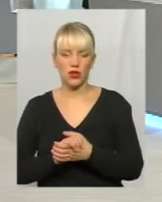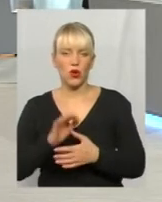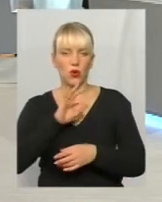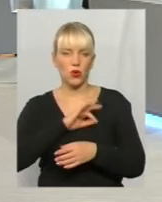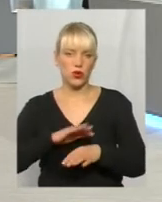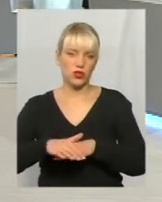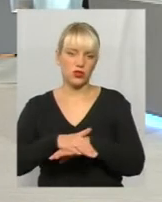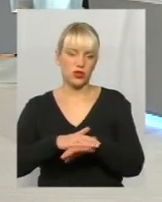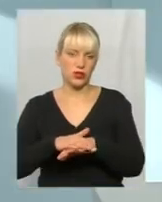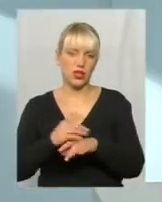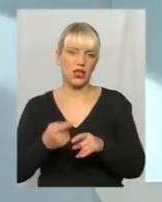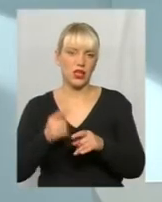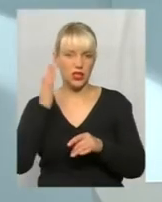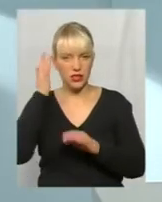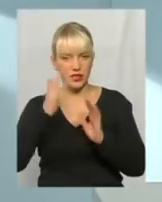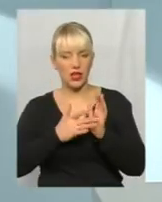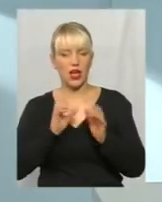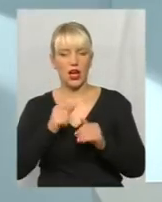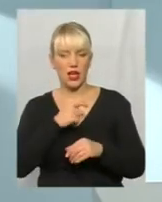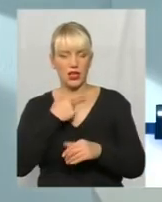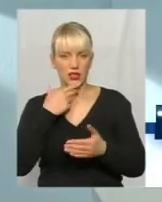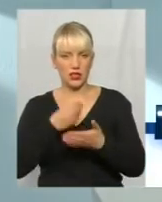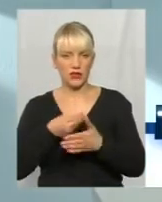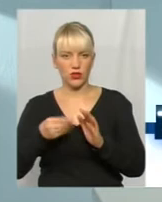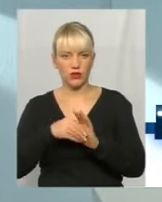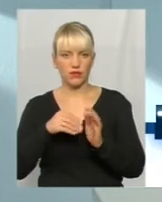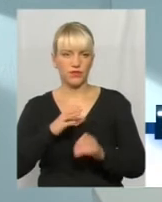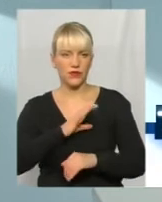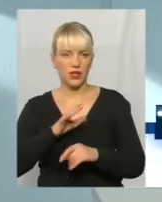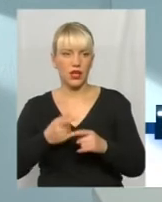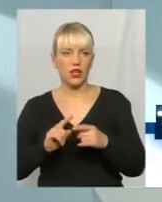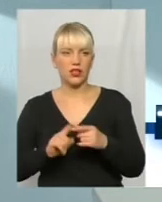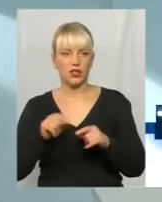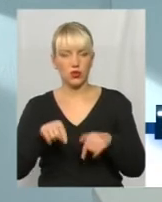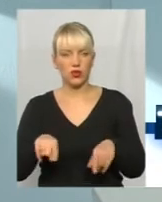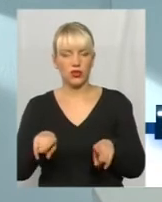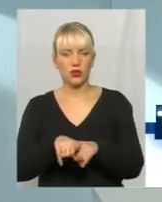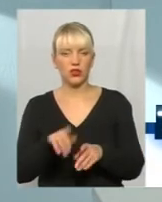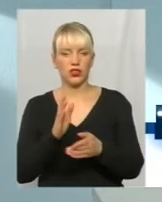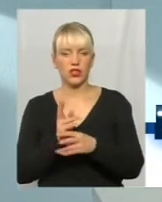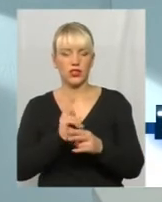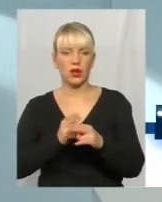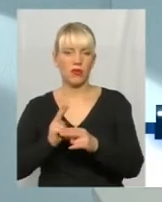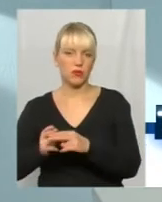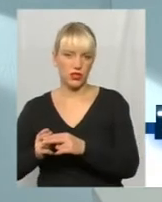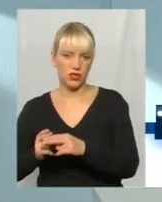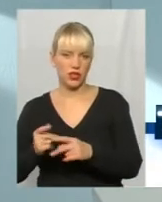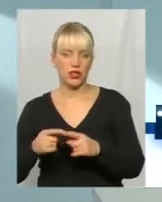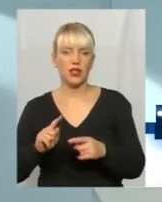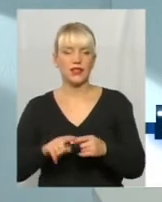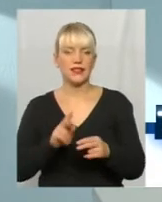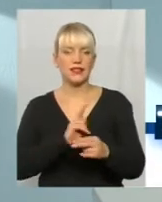якоюсь корисною. Ось тут в законі про державний нагляд контролю закладені так само запобіжники. Але ці